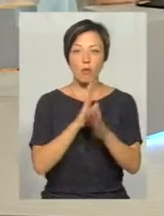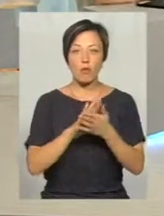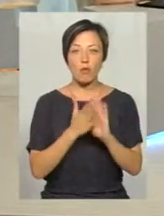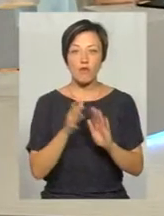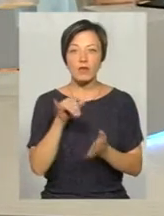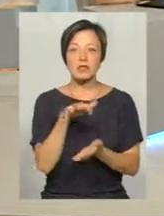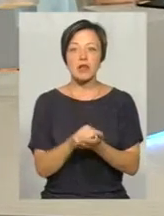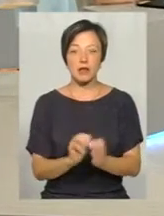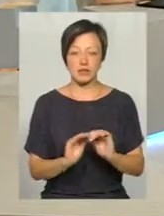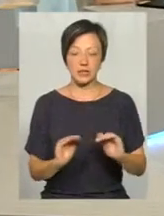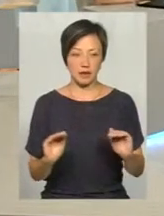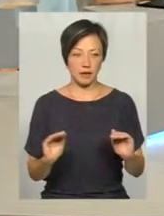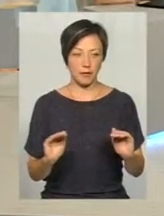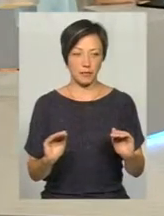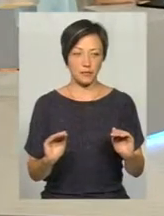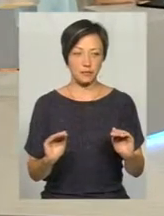зайнісності дітей.